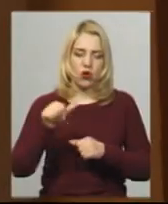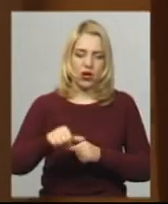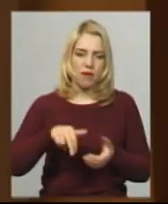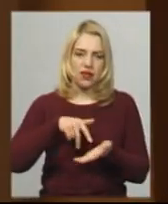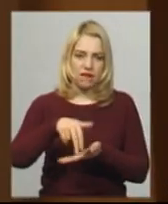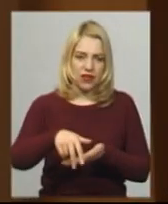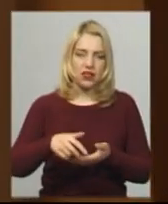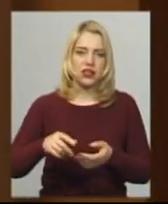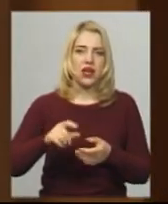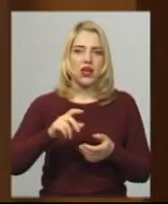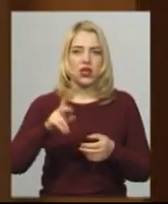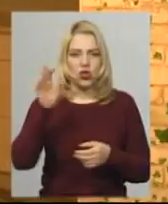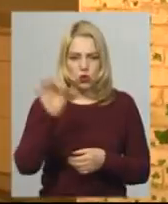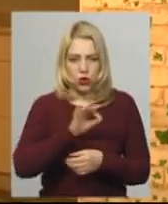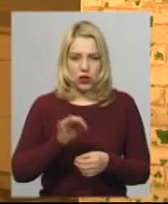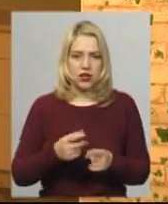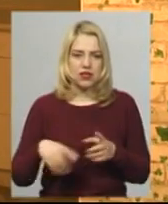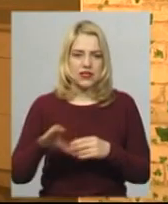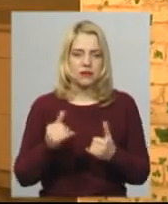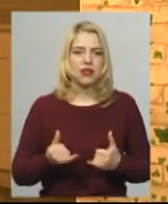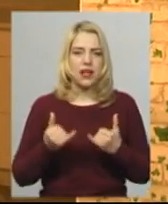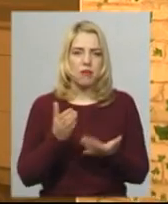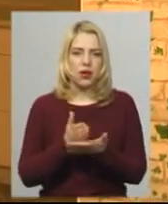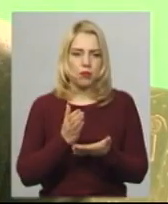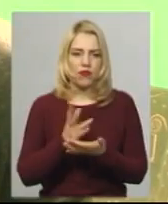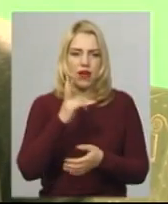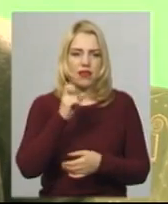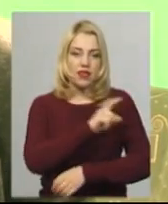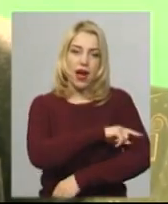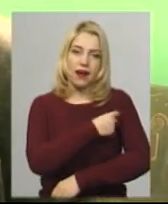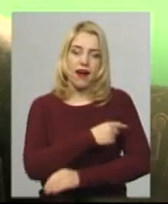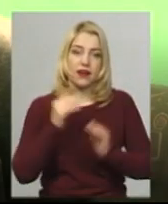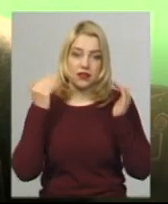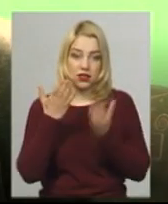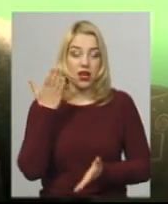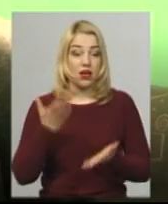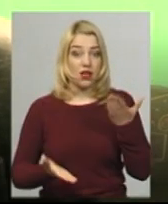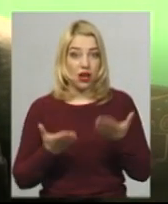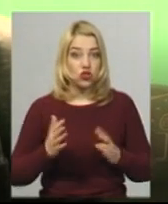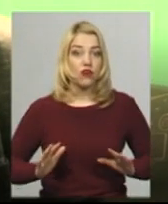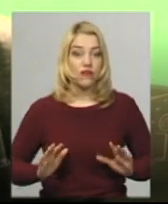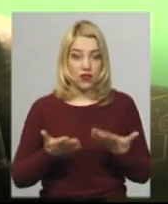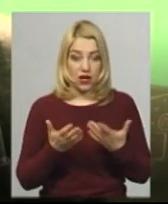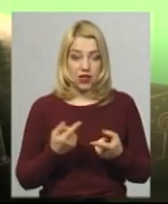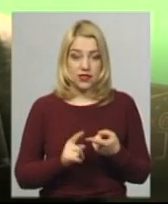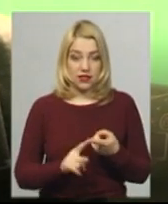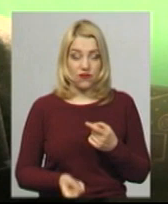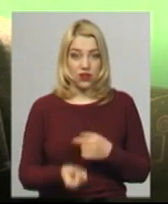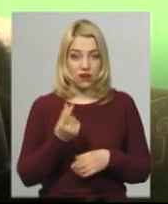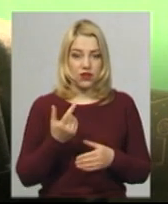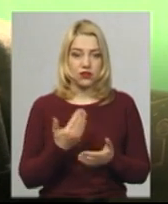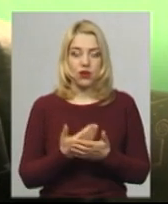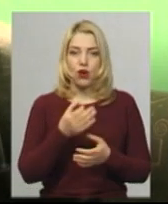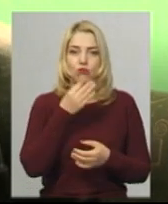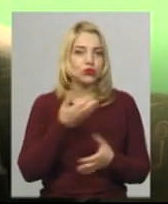необхідним для тимчасового перебування на карантині, додає директор закладу Андрій Гулько. Якщо в разі медичний персонал виявить будь-який